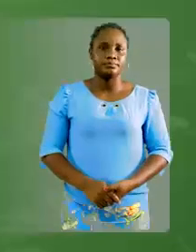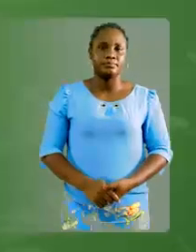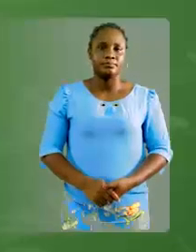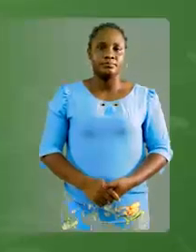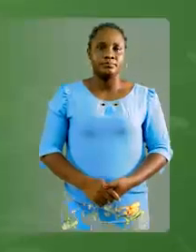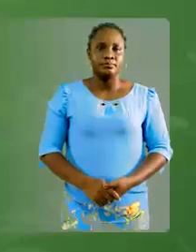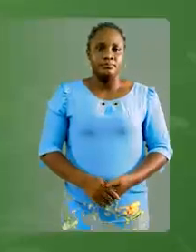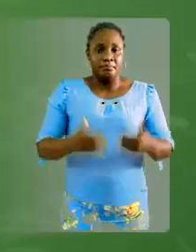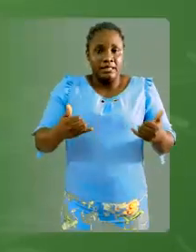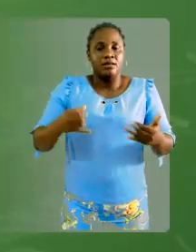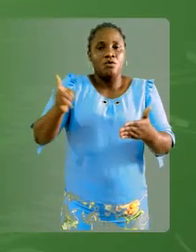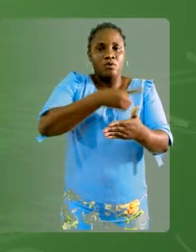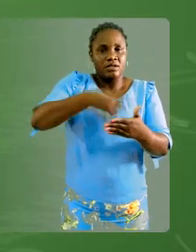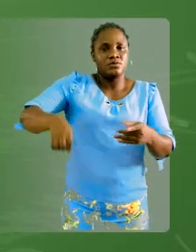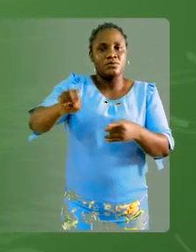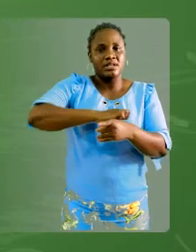On va passer à la correction.